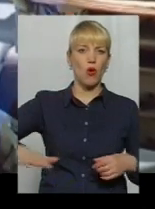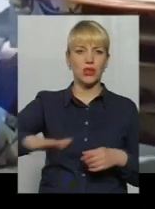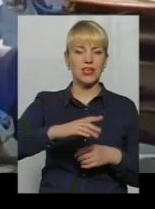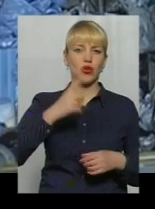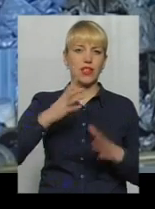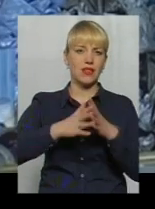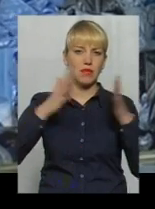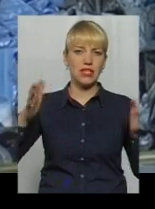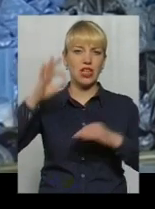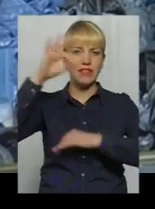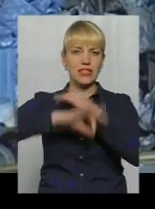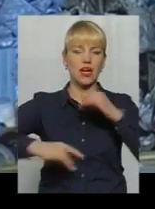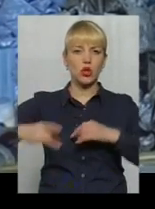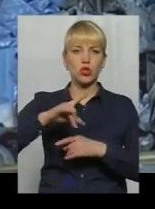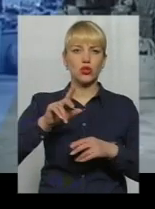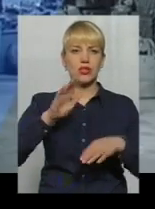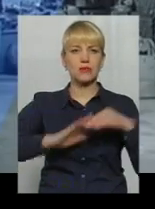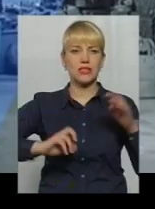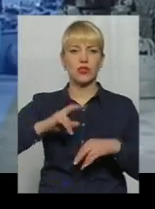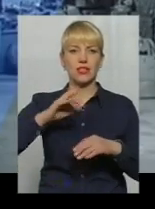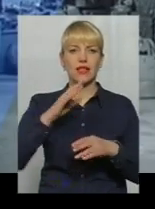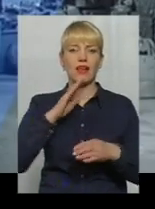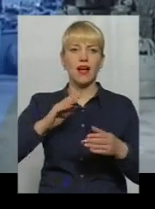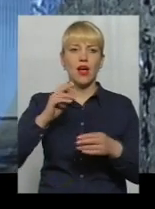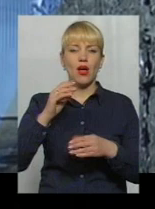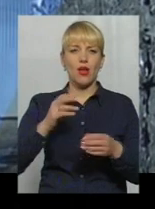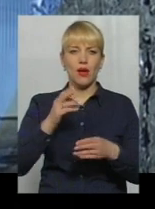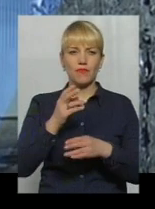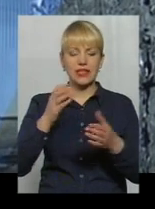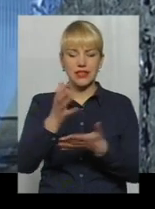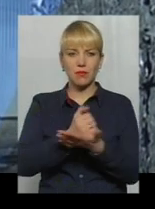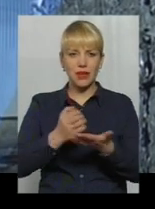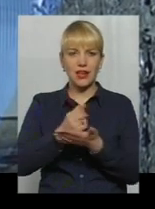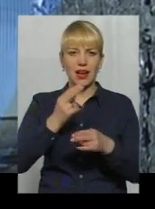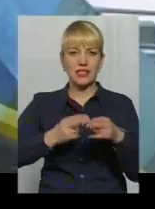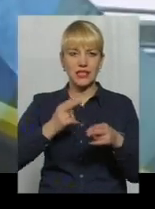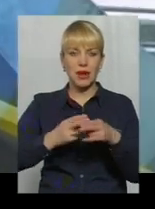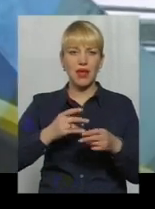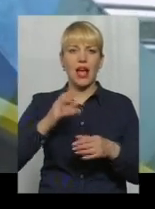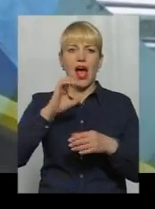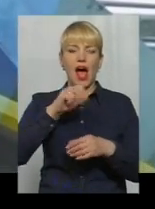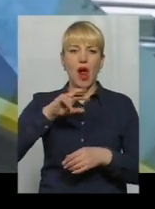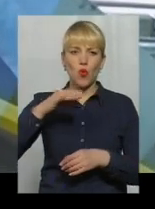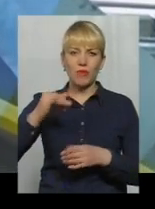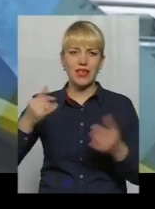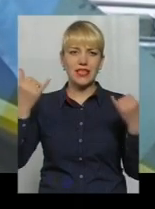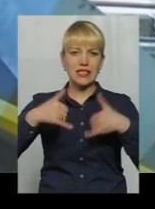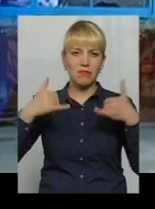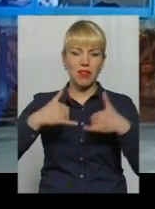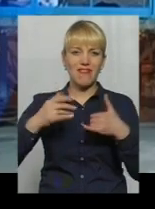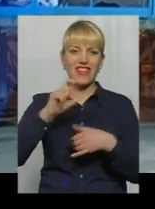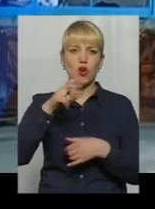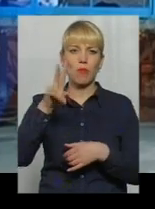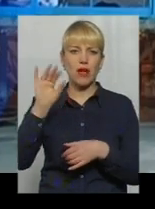регіоні, що спеціалізується на переробці брухту кольорових металів з подальшим виробництвом алюмінієвих сплавів європейського зразка.